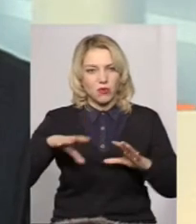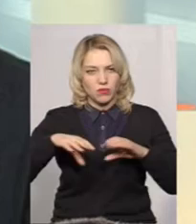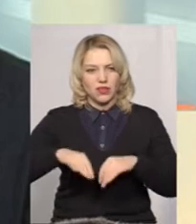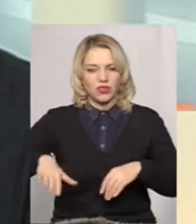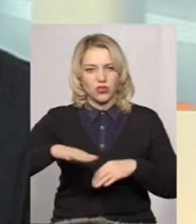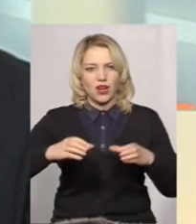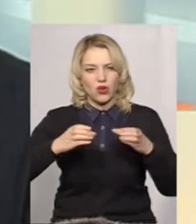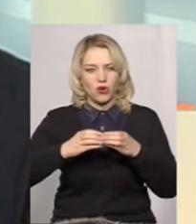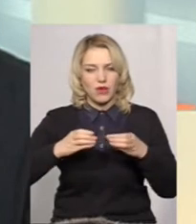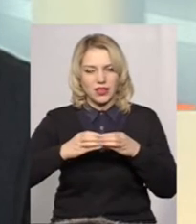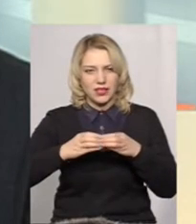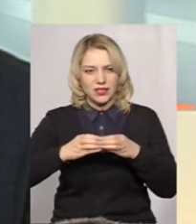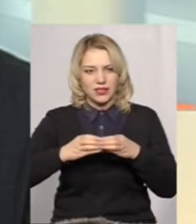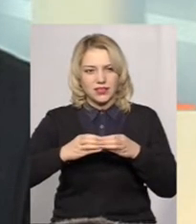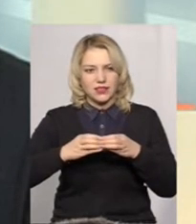'єднана територіальна громада,